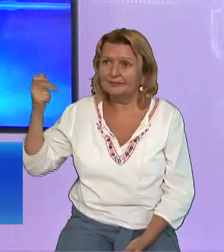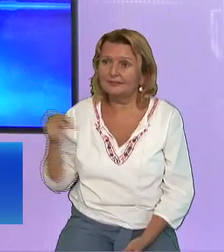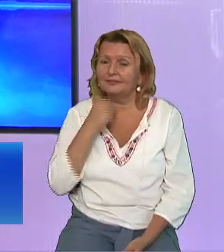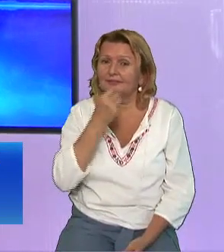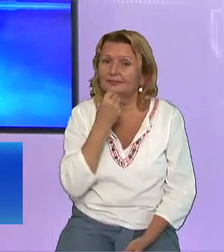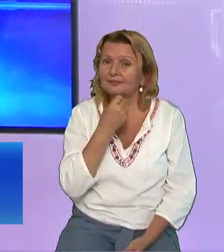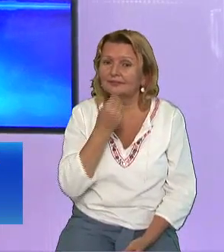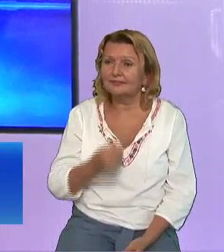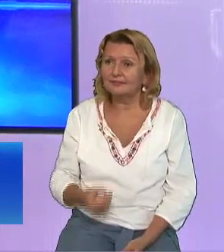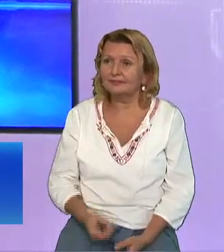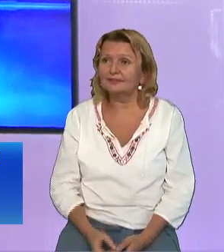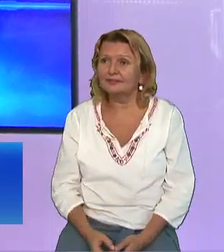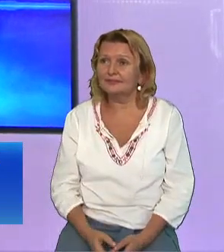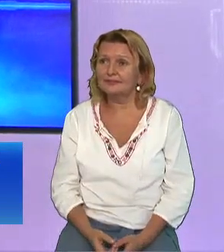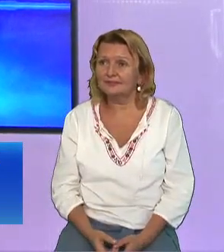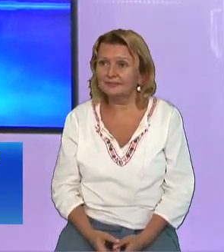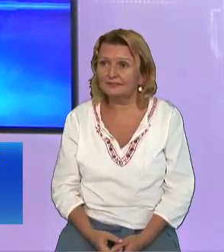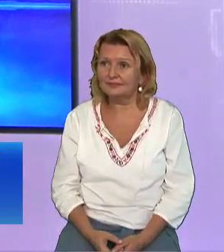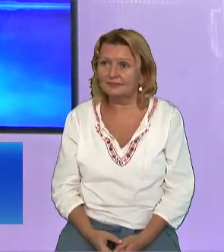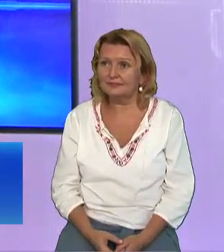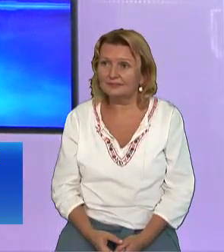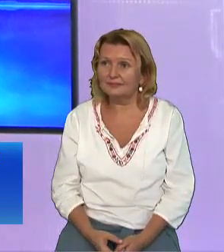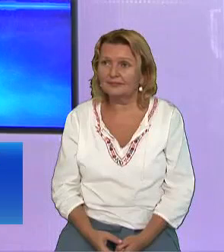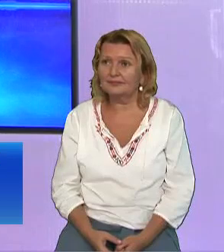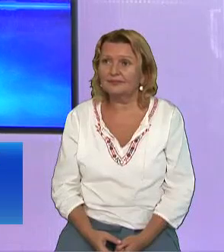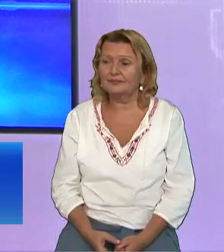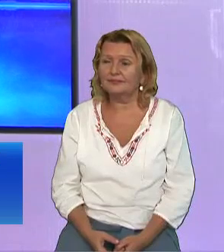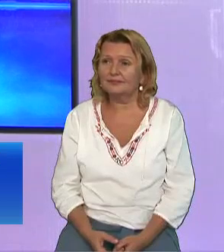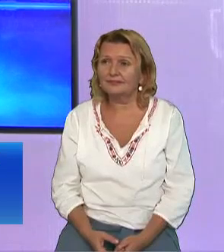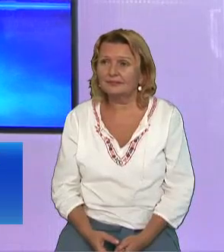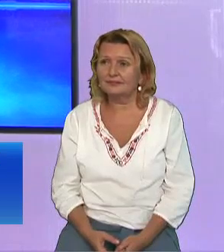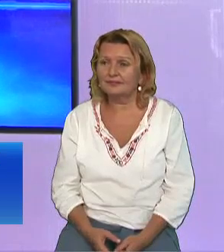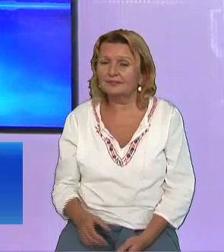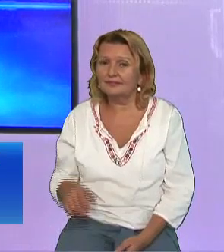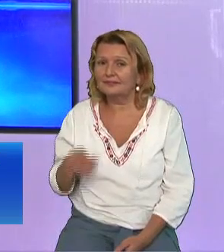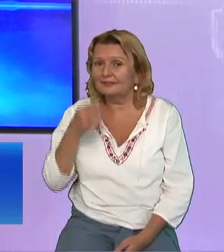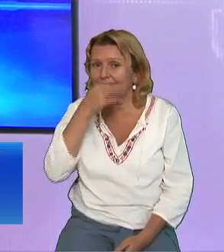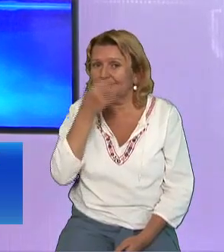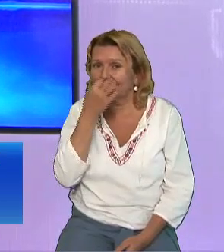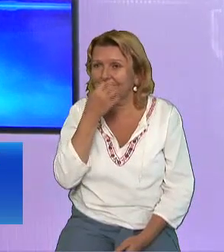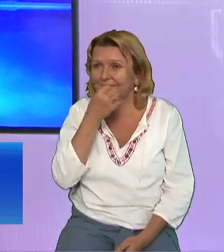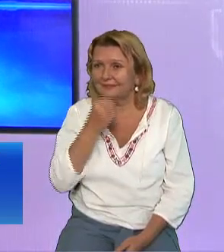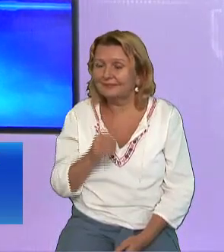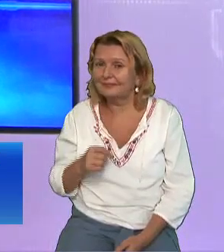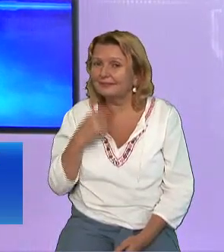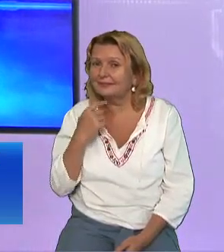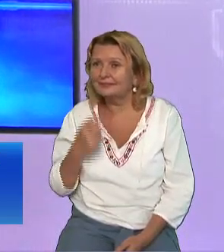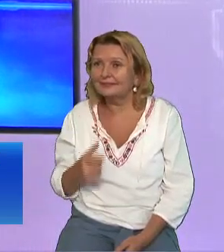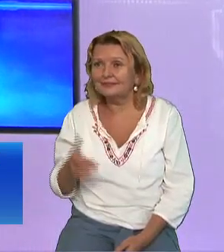înainte Nu vreau să se meargă la el Ca să nu se spurce Să poate mânca paștele În ziua sabatului S-au dus repede la Pilat Și au zis